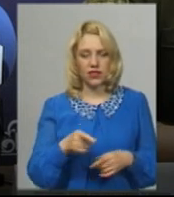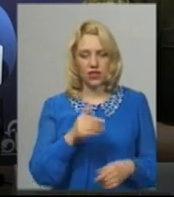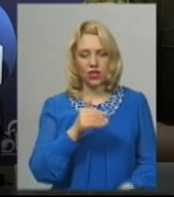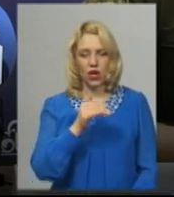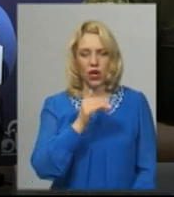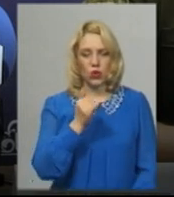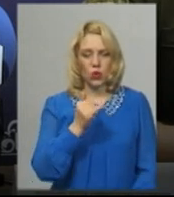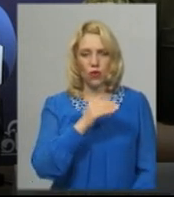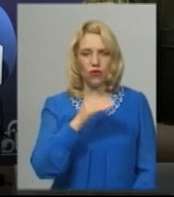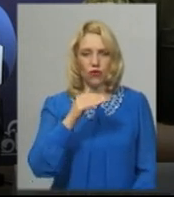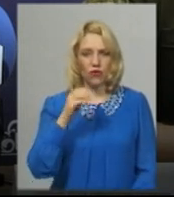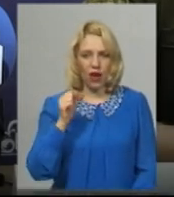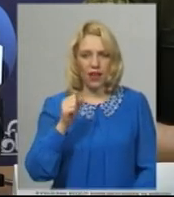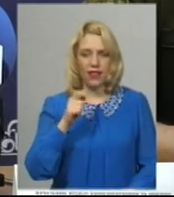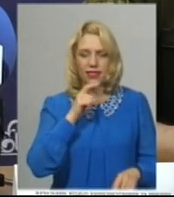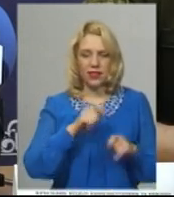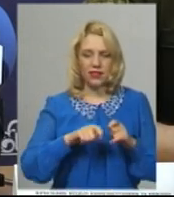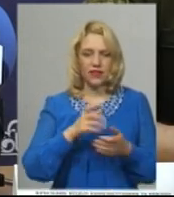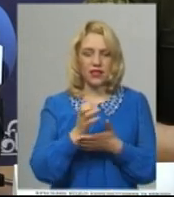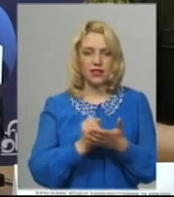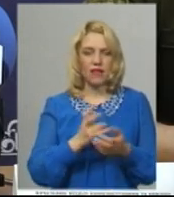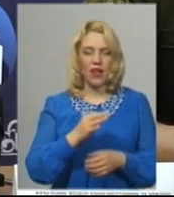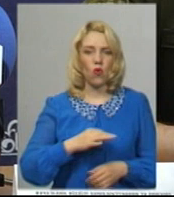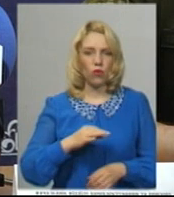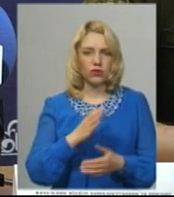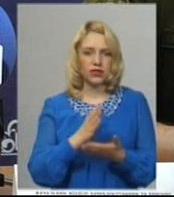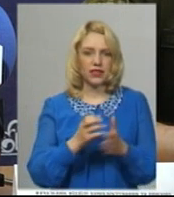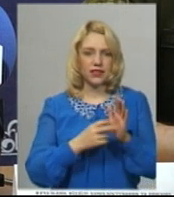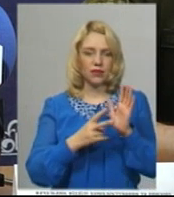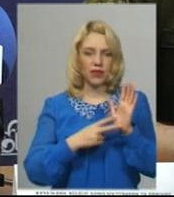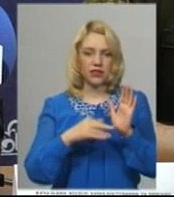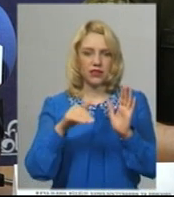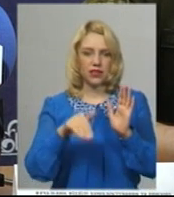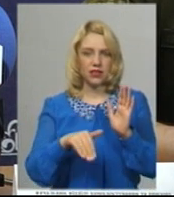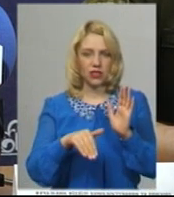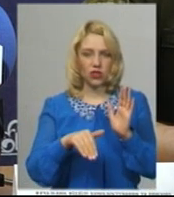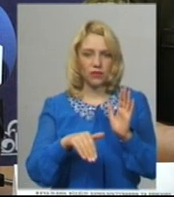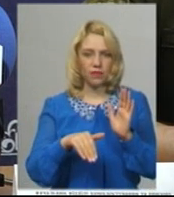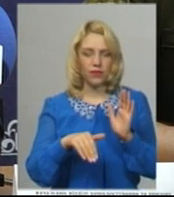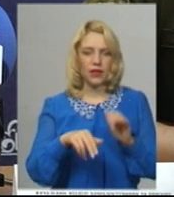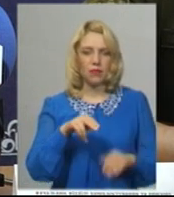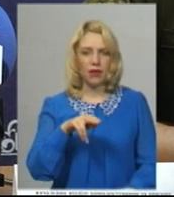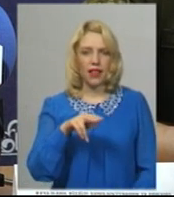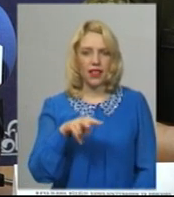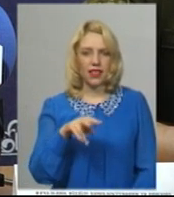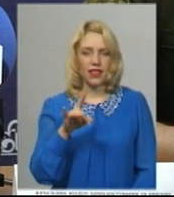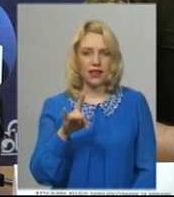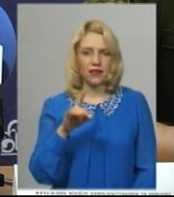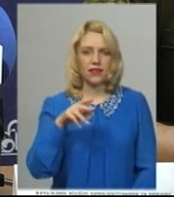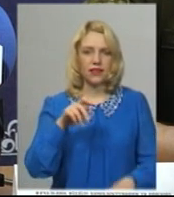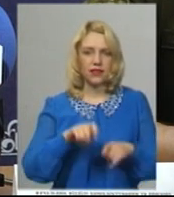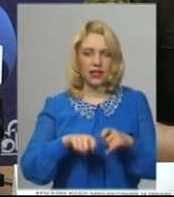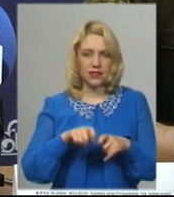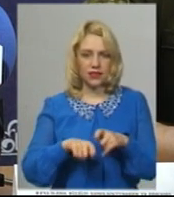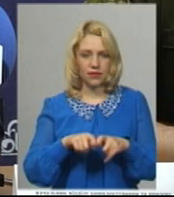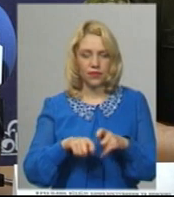резервно на область у нас приблизно до 17 тисяч ПЛР-тестів. У разі того, що не